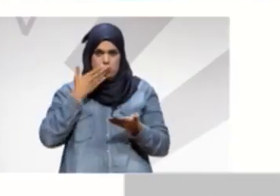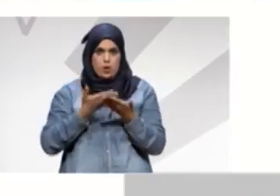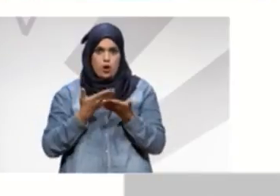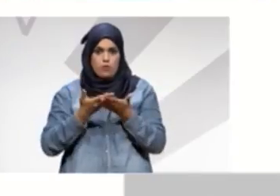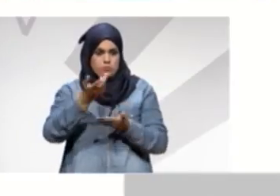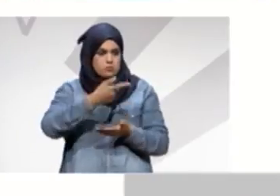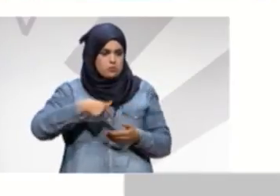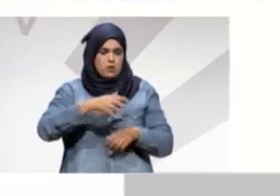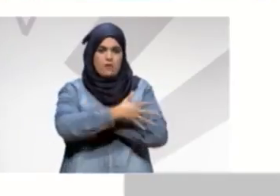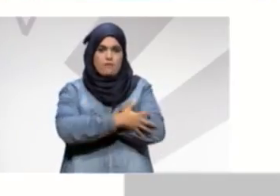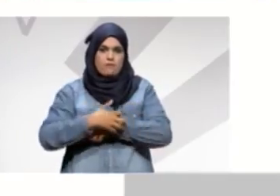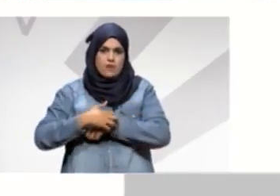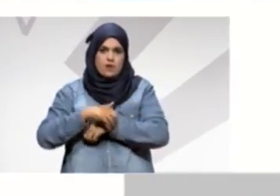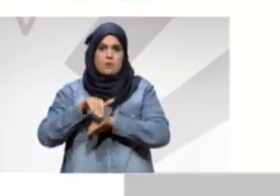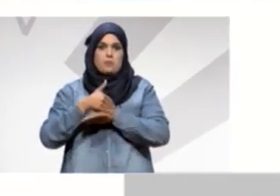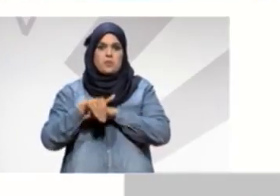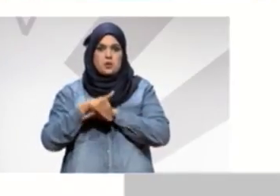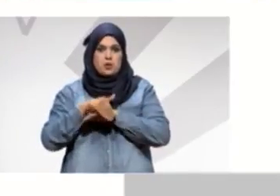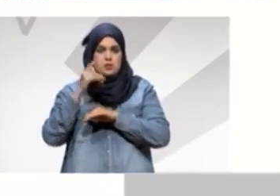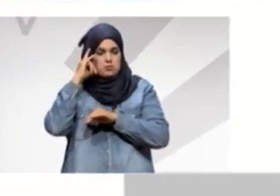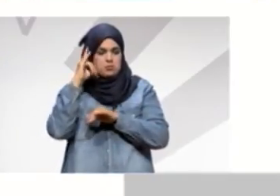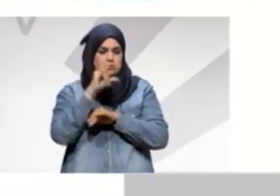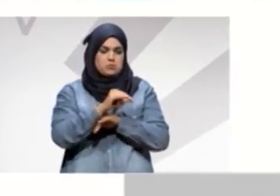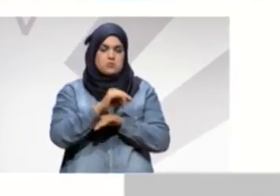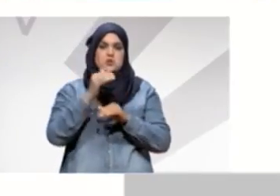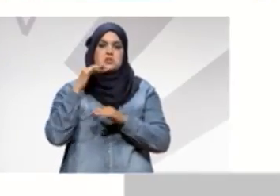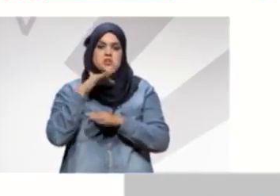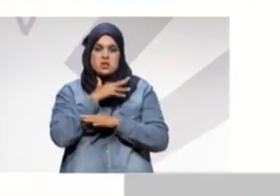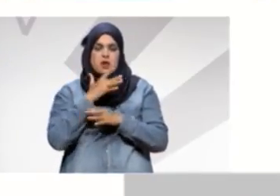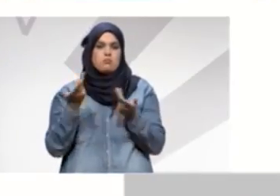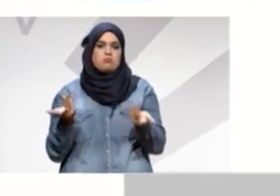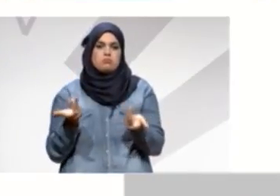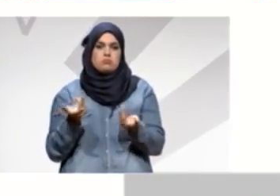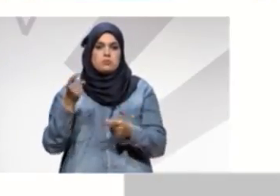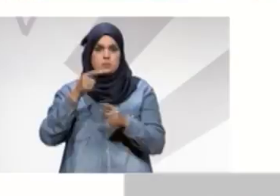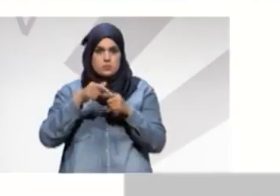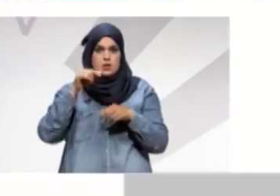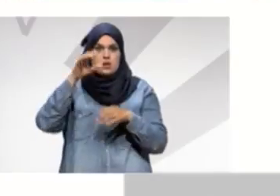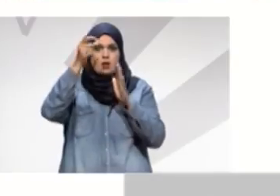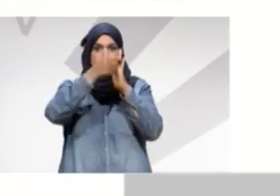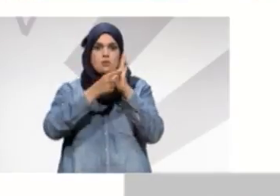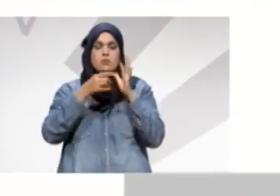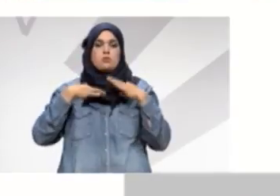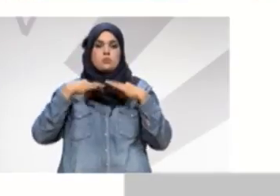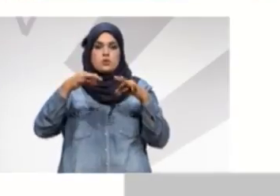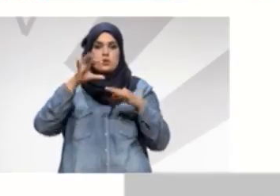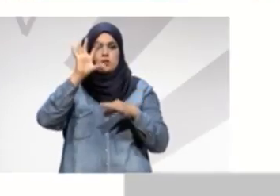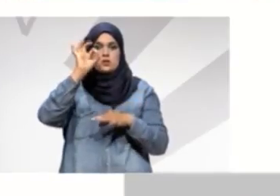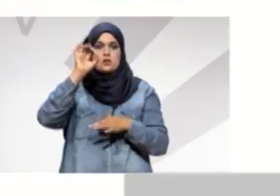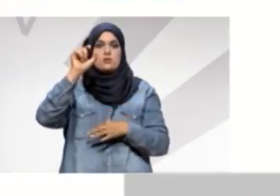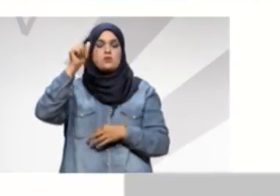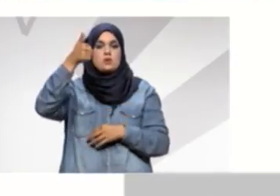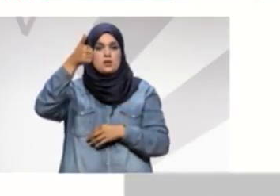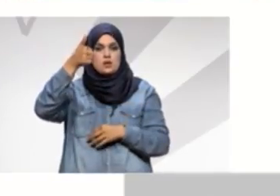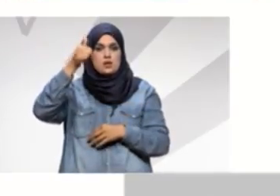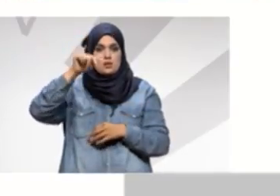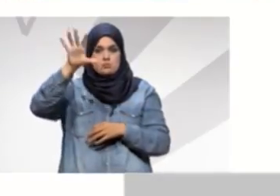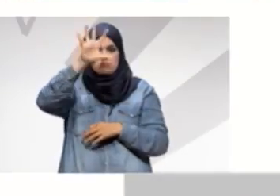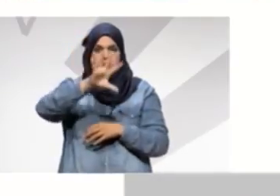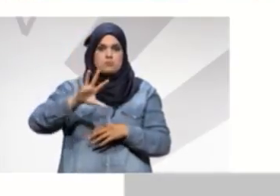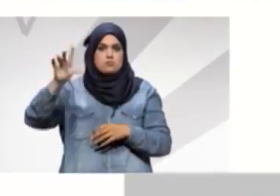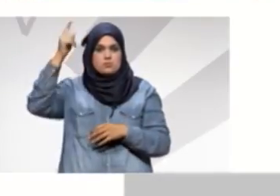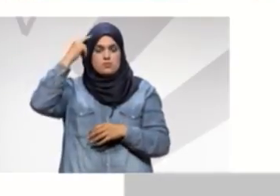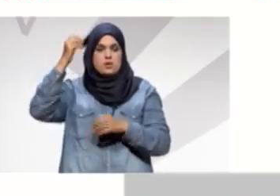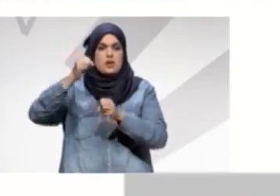وابتالة وسخ وحجرة احنا قائمة مستقلة على دولة وخمسين ولاد خزنا دار ولاد بورتال ولاد خسار